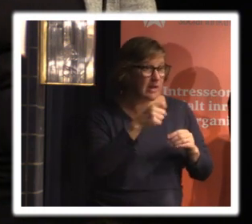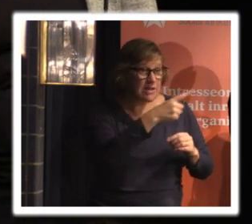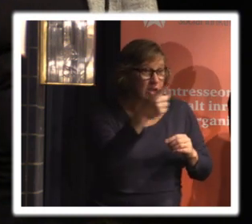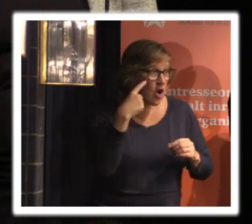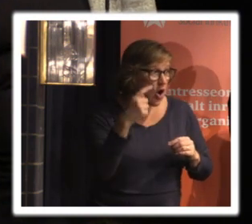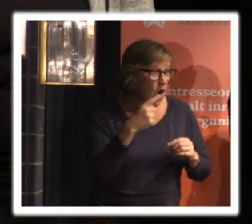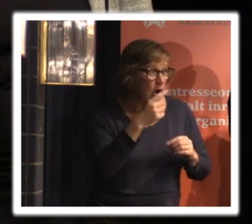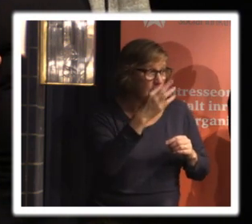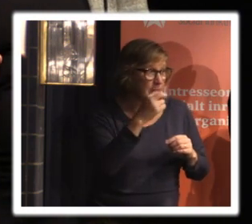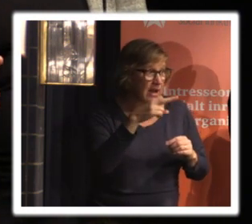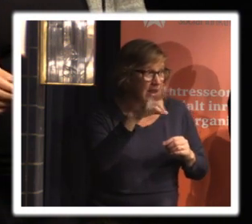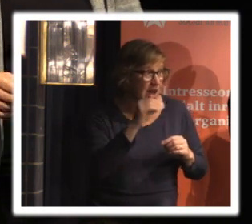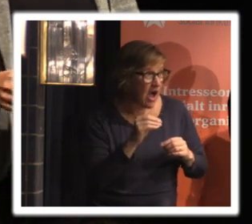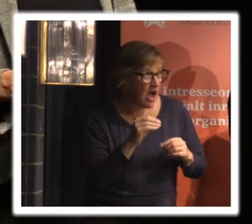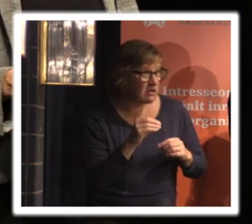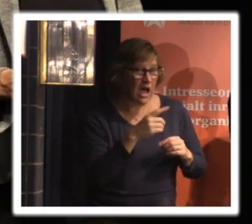Pernilla nu